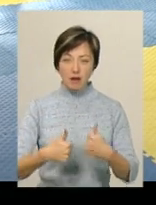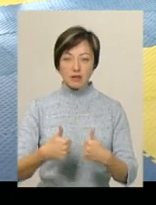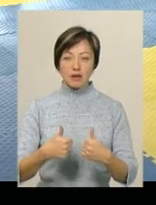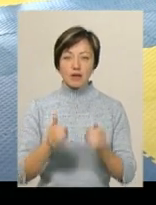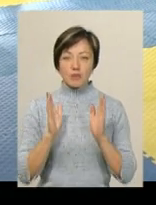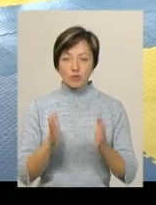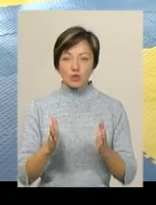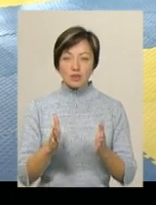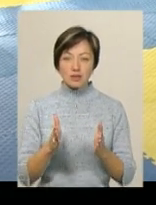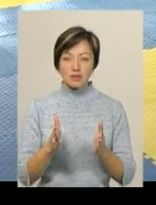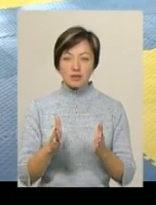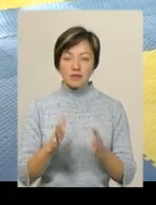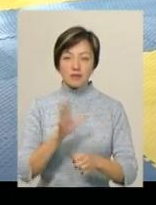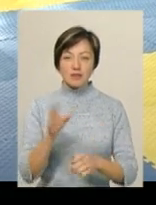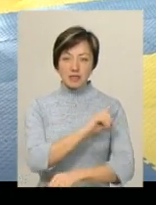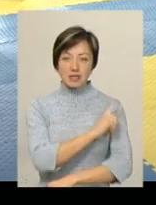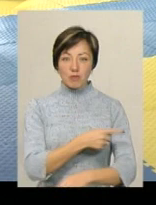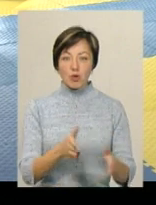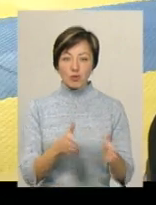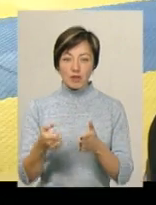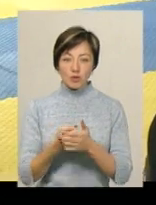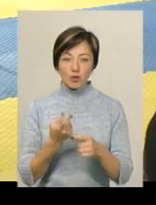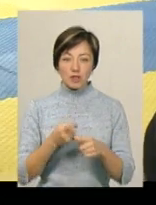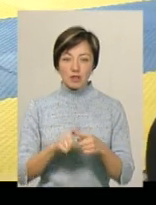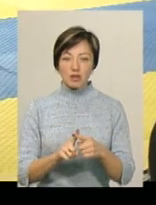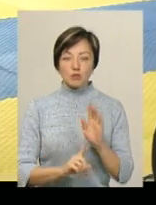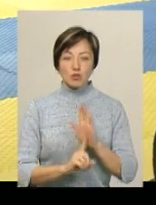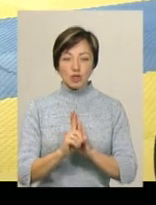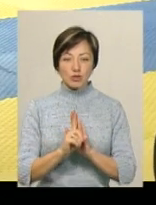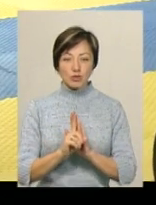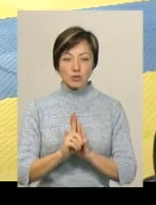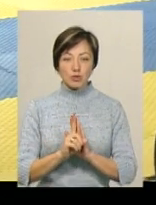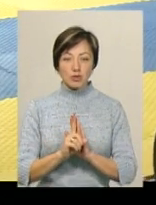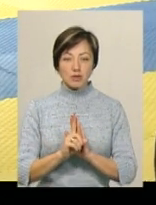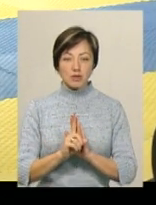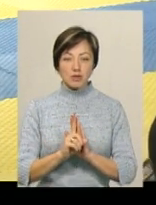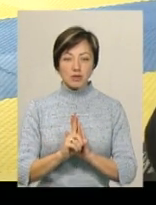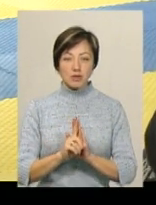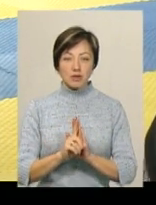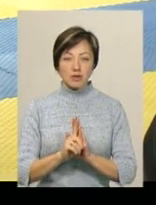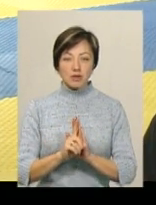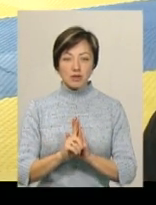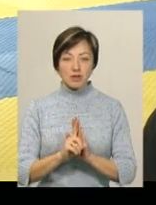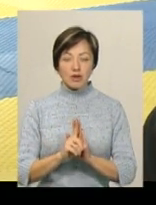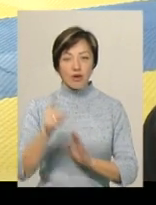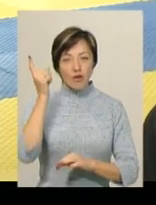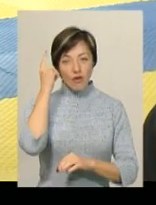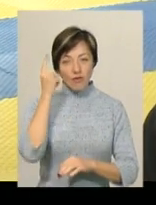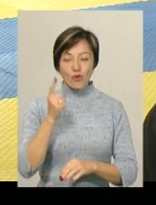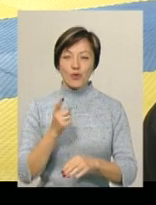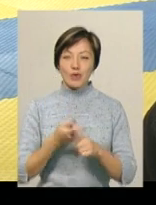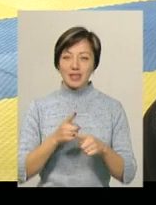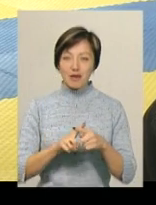Будемо з сама силими готуватися до них. Спочатку головою, можна сказати, побороти